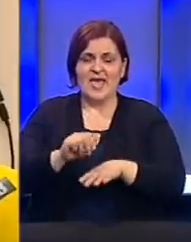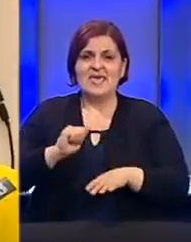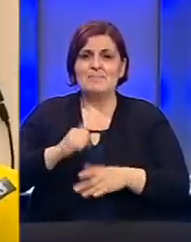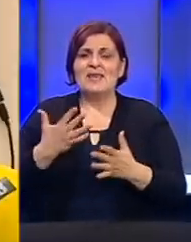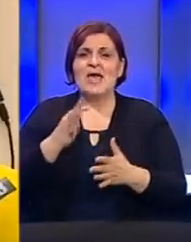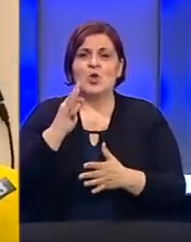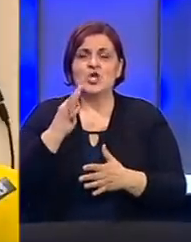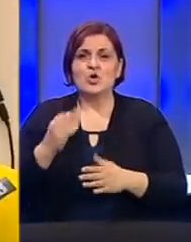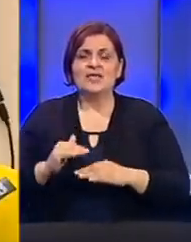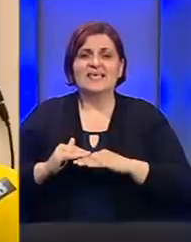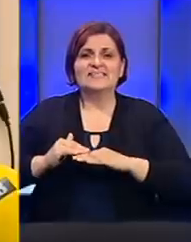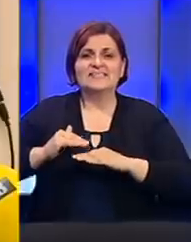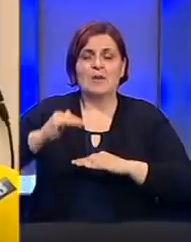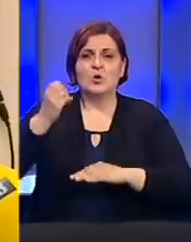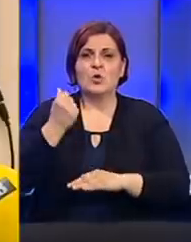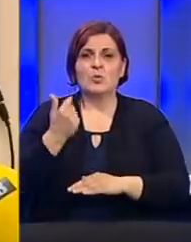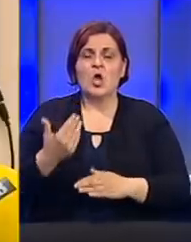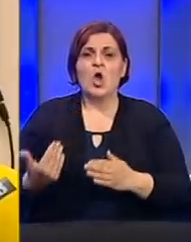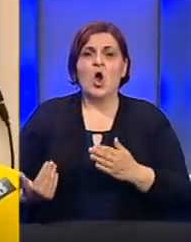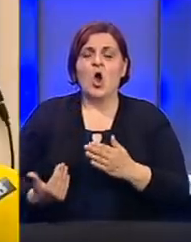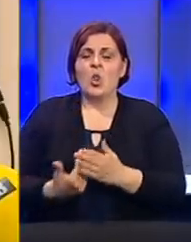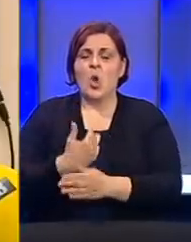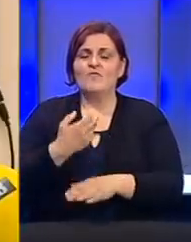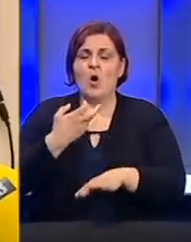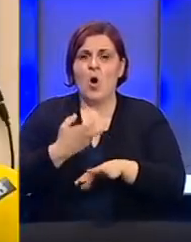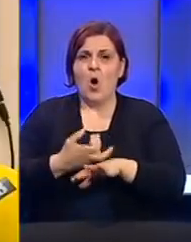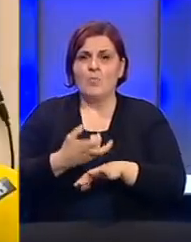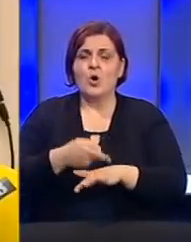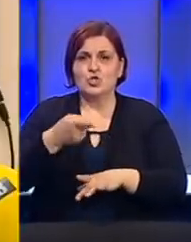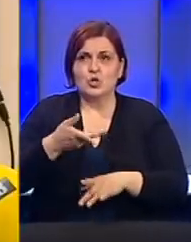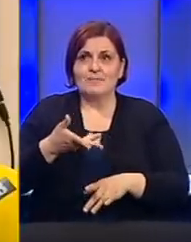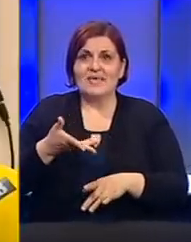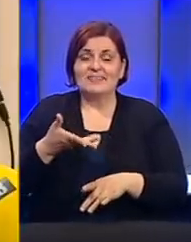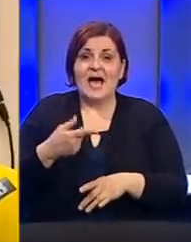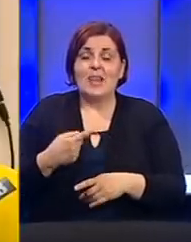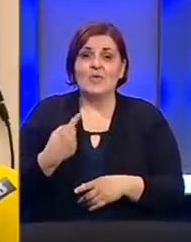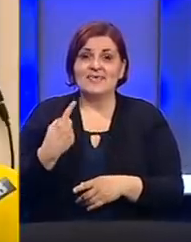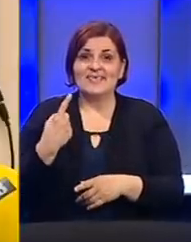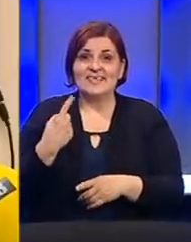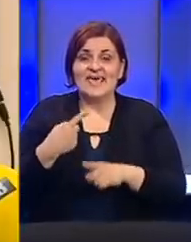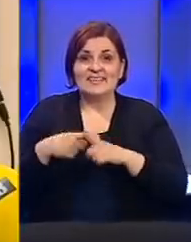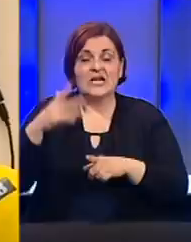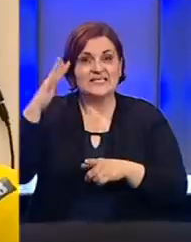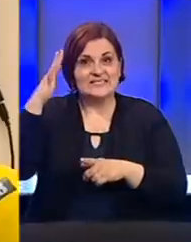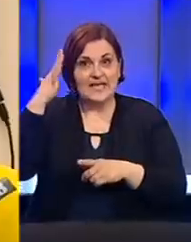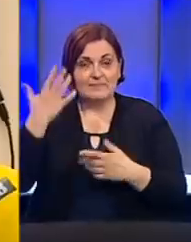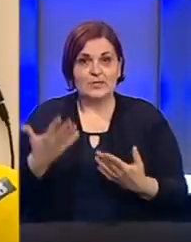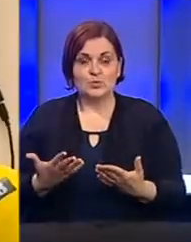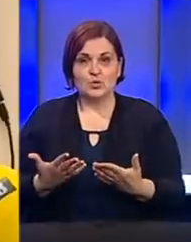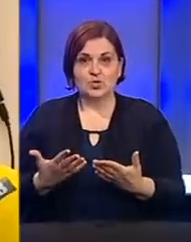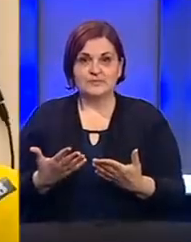nekoliko dana sa povećanim brojem novooboljelih i to nam je dalo jedan razlog za zabrinutost,